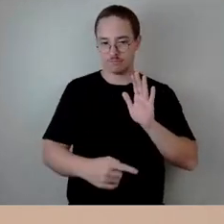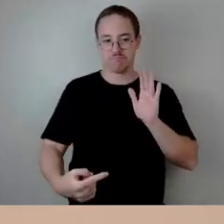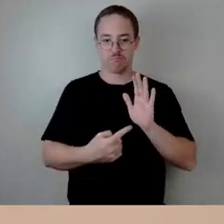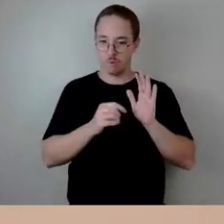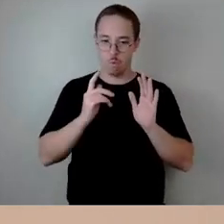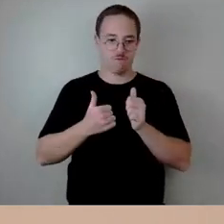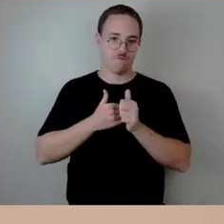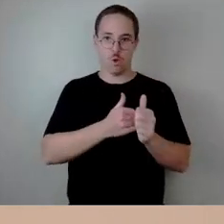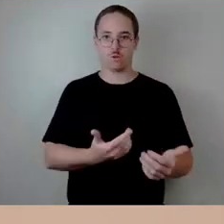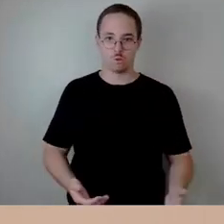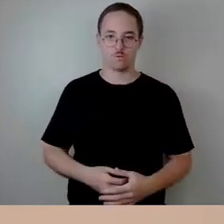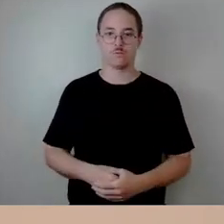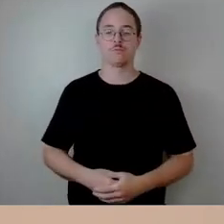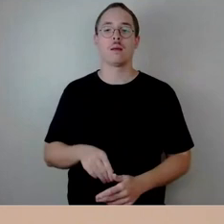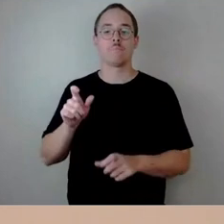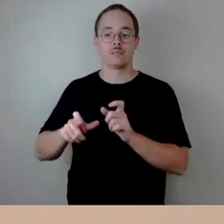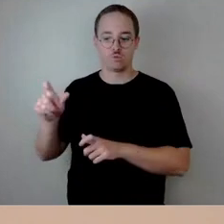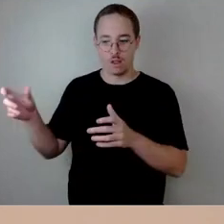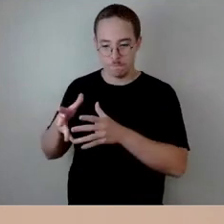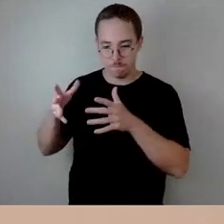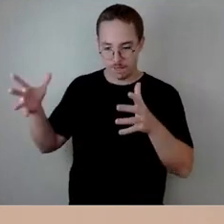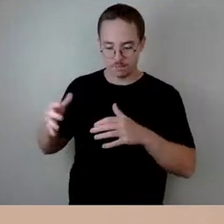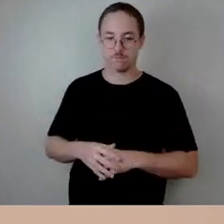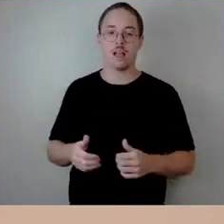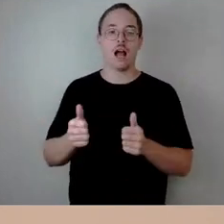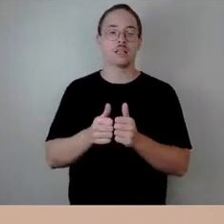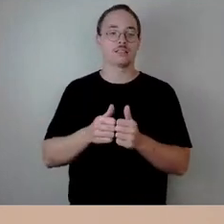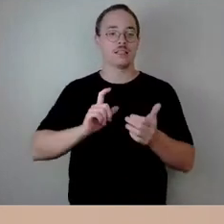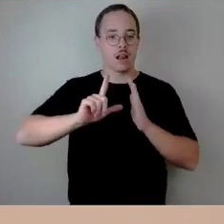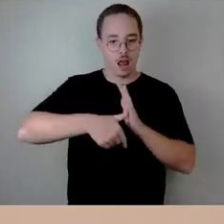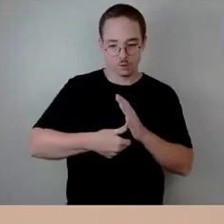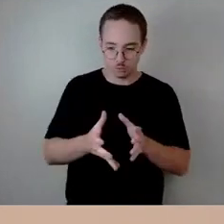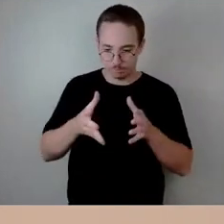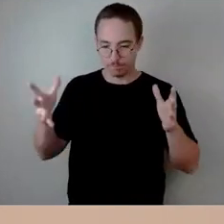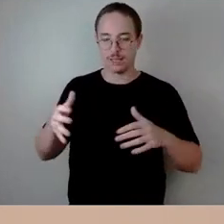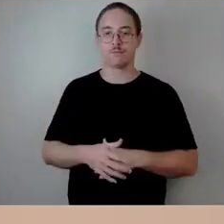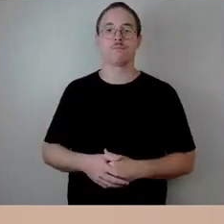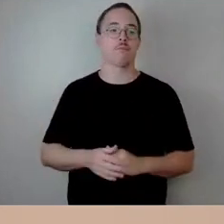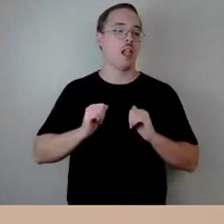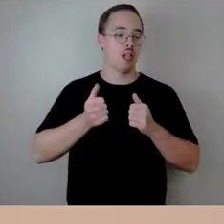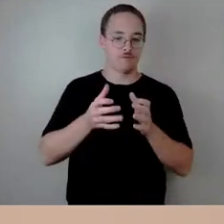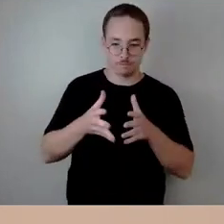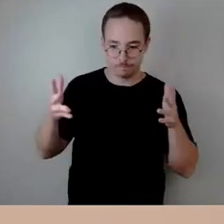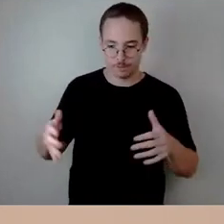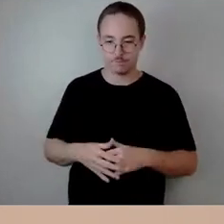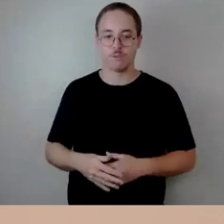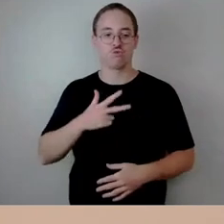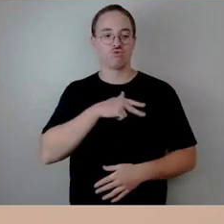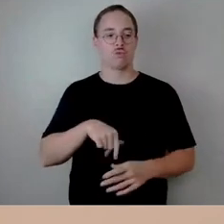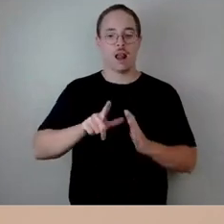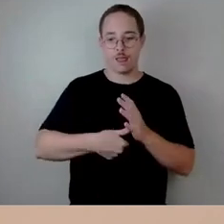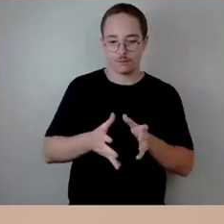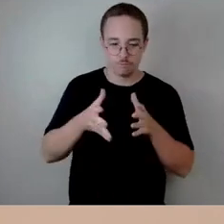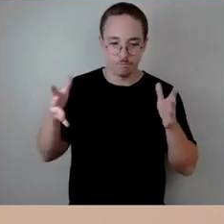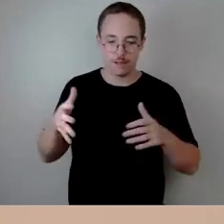und weil die Köpfe, die die Assistenzleistungen, die Hilfen, die sozialen Leistungen zur Verfügung gestellt bekommen,